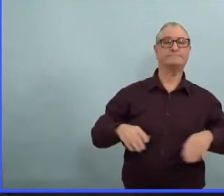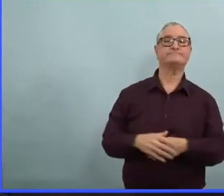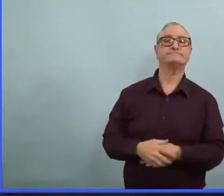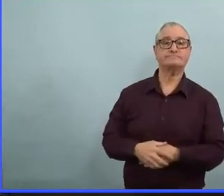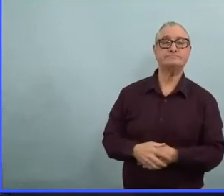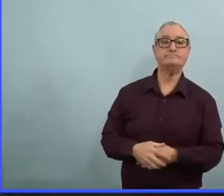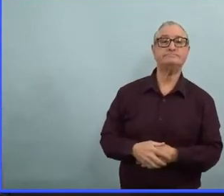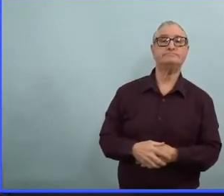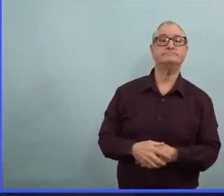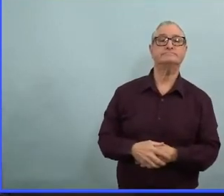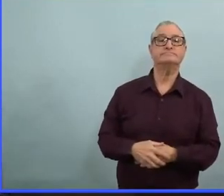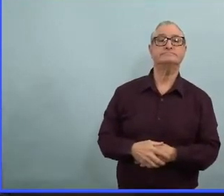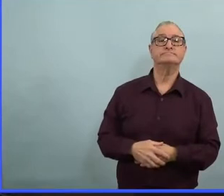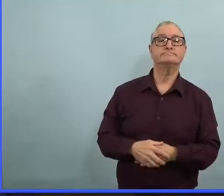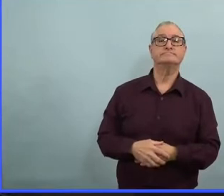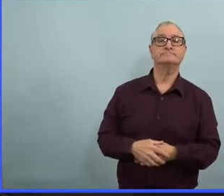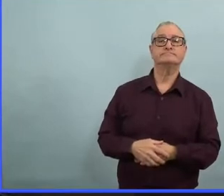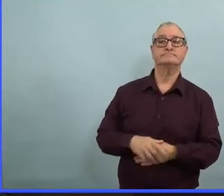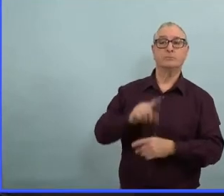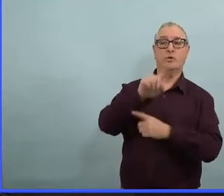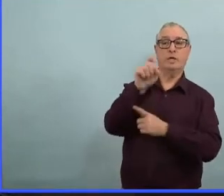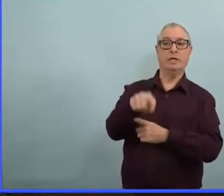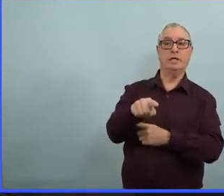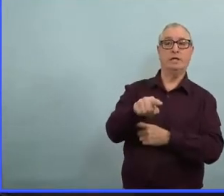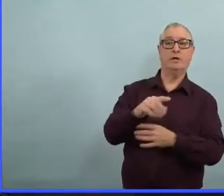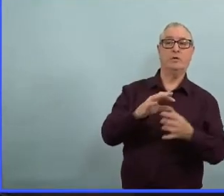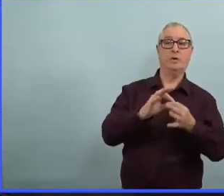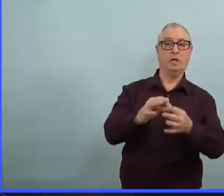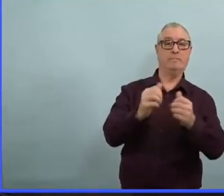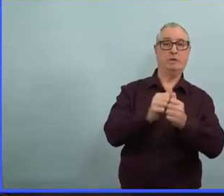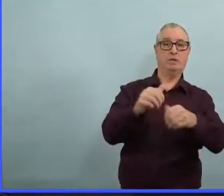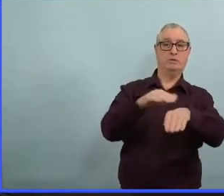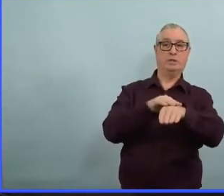Alors j'ai des questions sur les camionneurs et le convoi.